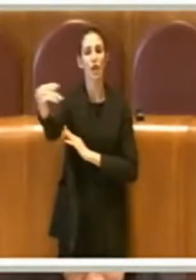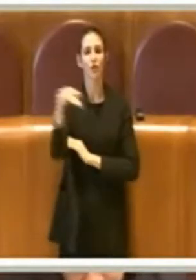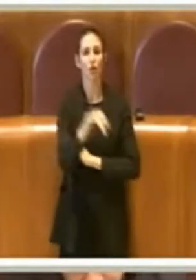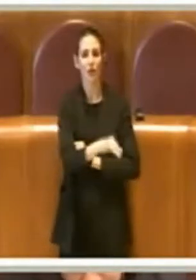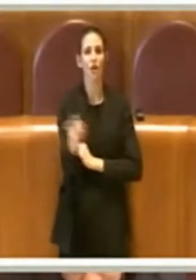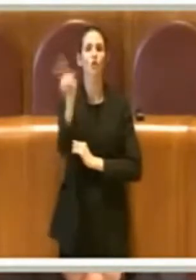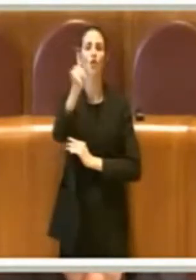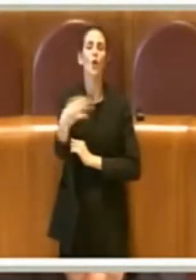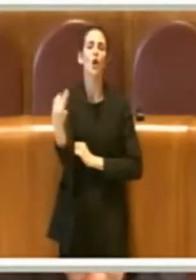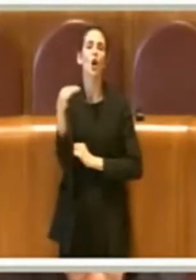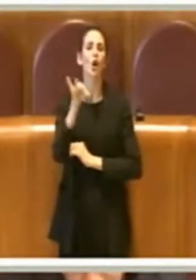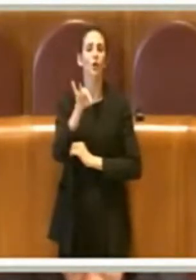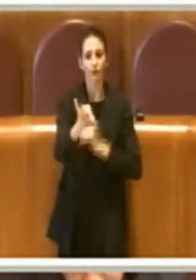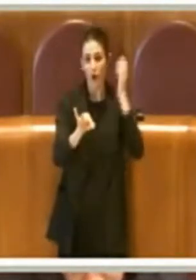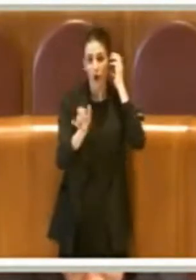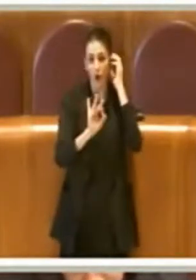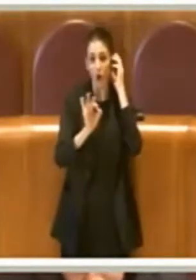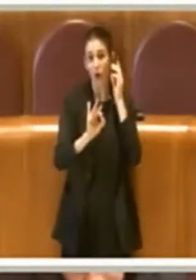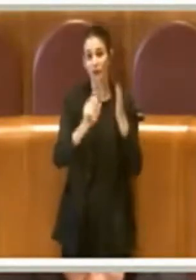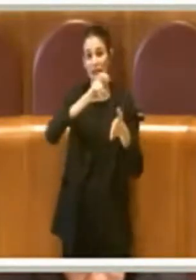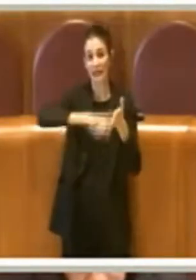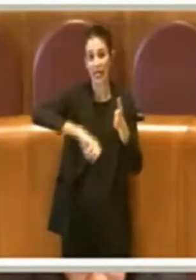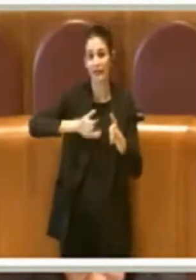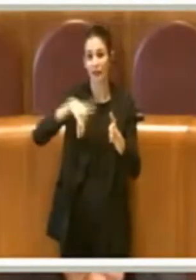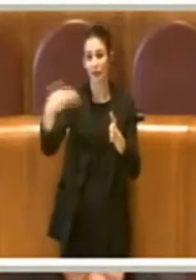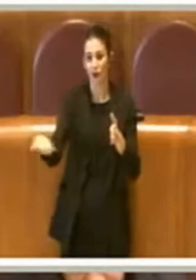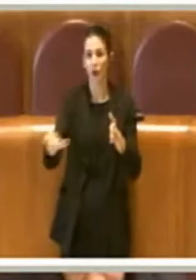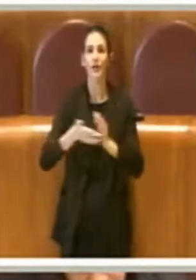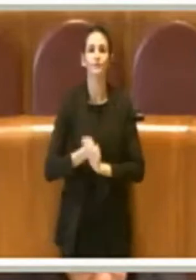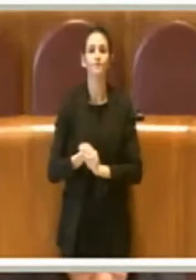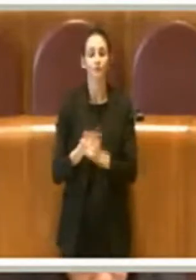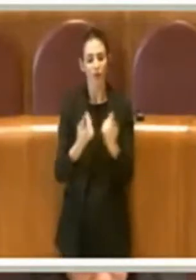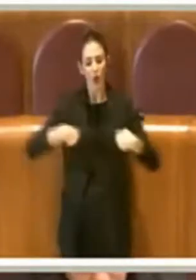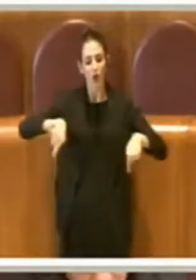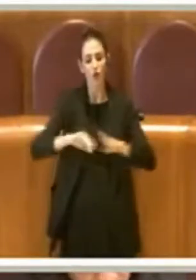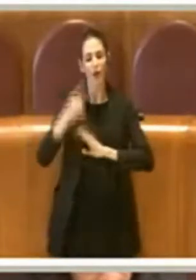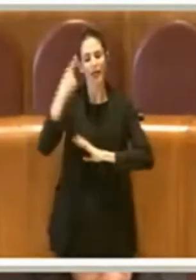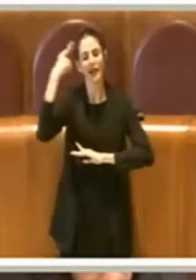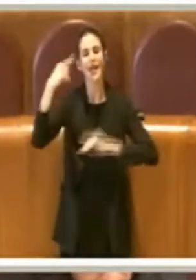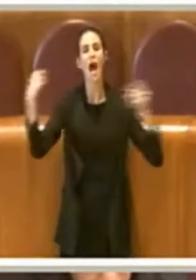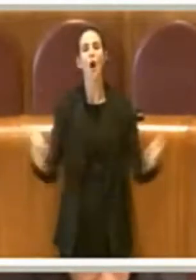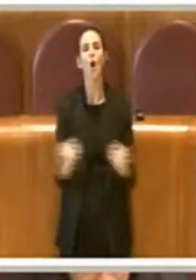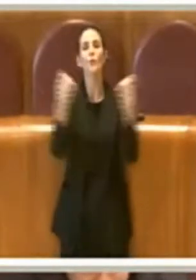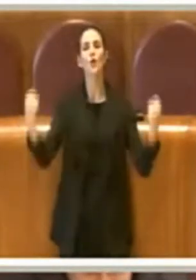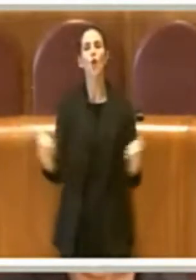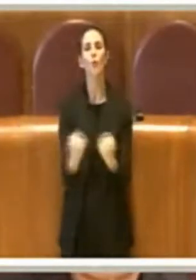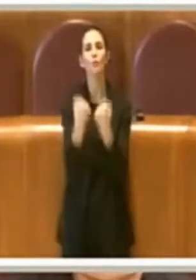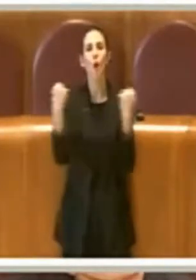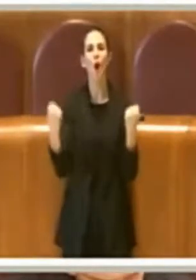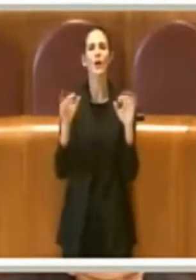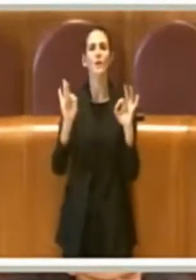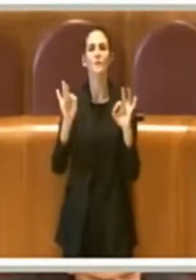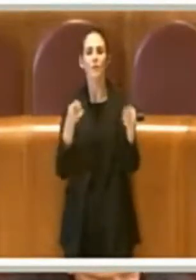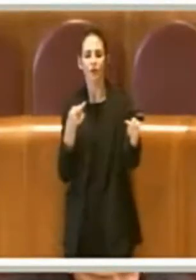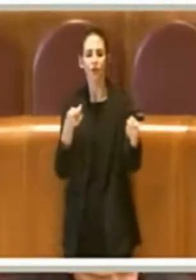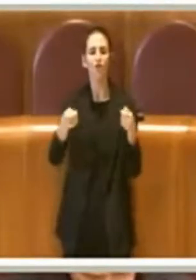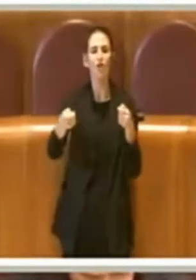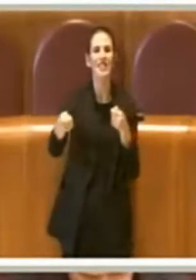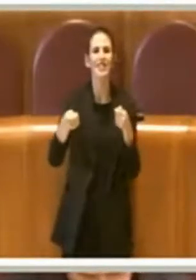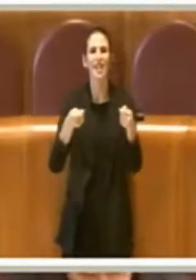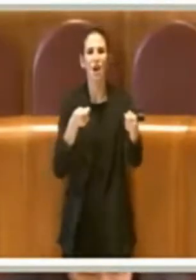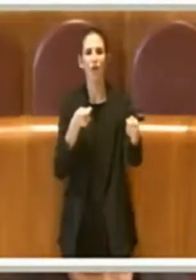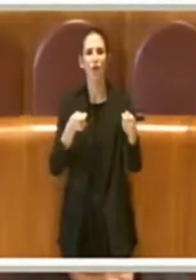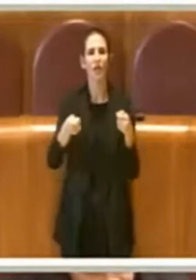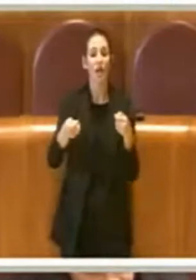eventuali sgravi. Sempre nell'idea di promuovere una governance che però favorisca